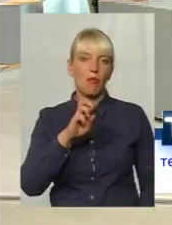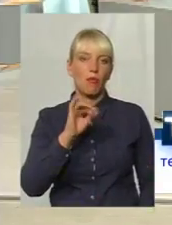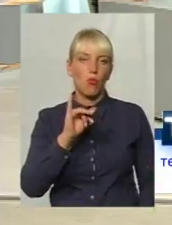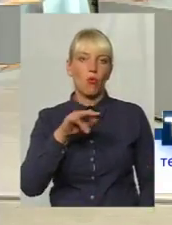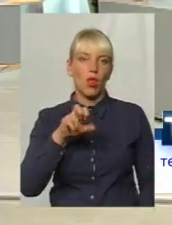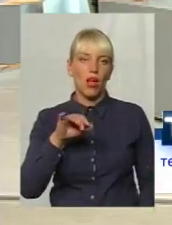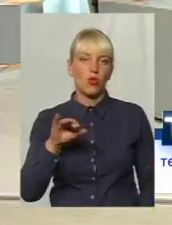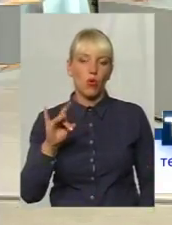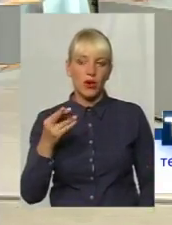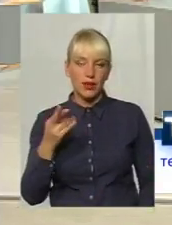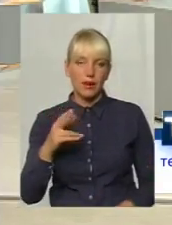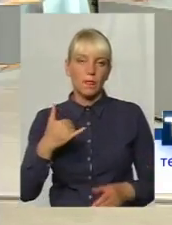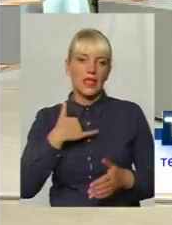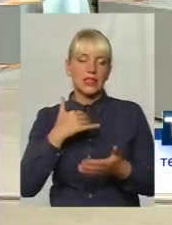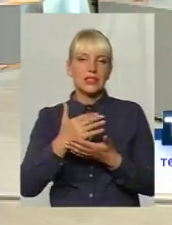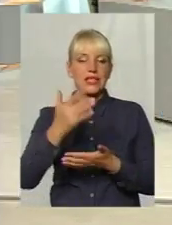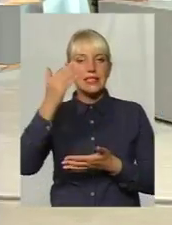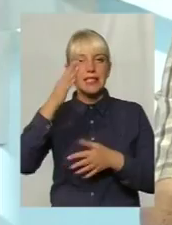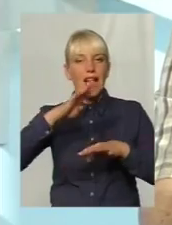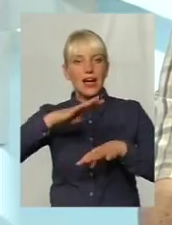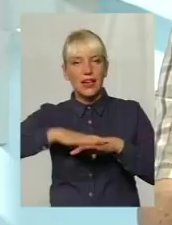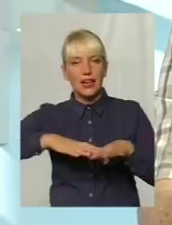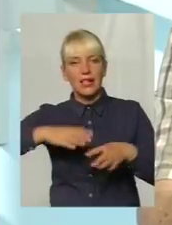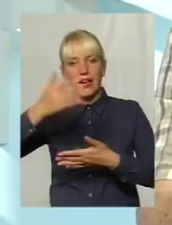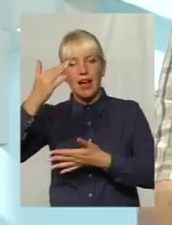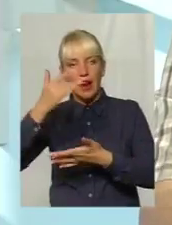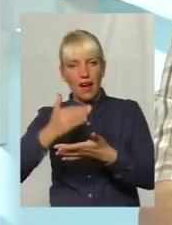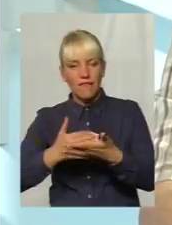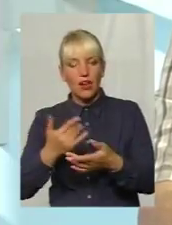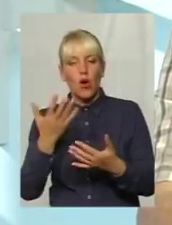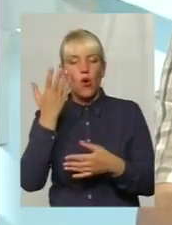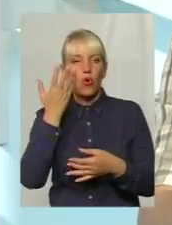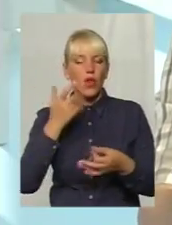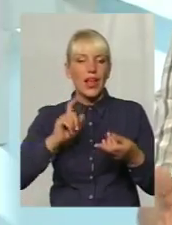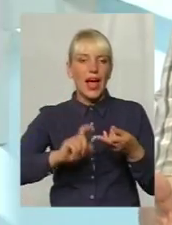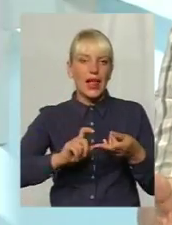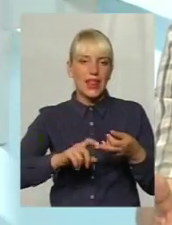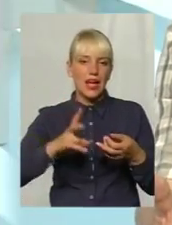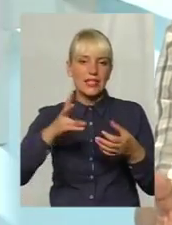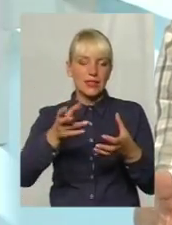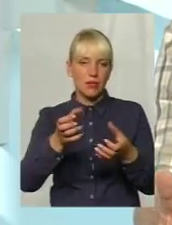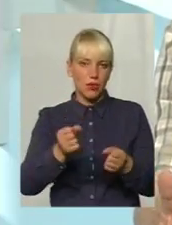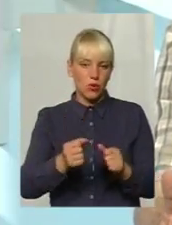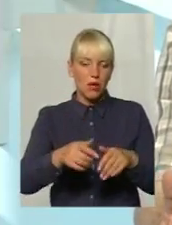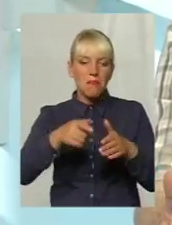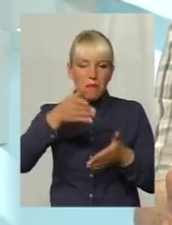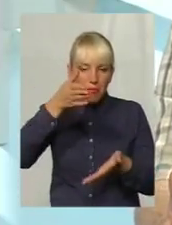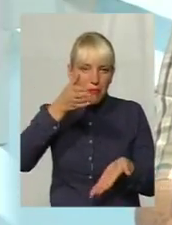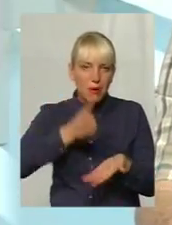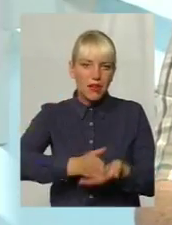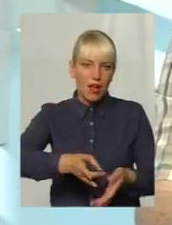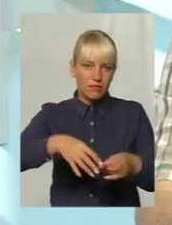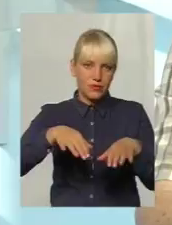Валентина сказала, в нас є графік, коли аналізи проводять забір прямо в амбулаторії. Тобто, не треба й аналізи їхати, здавати.